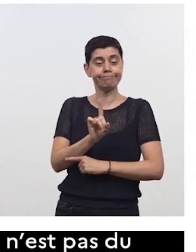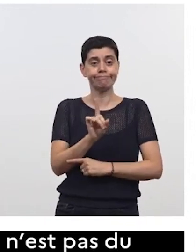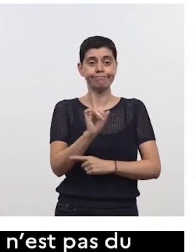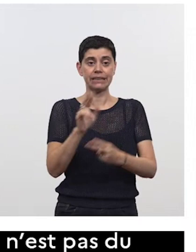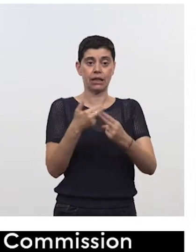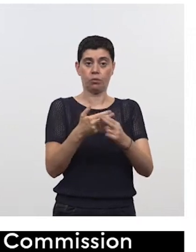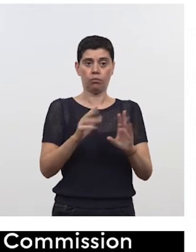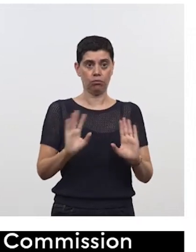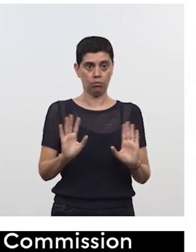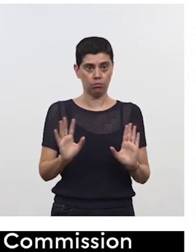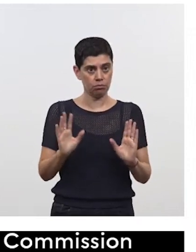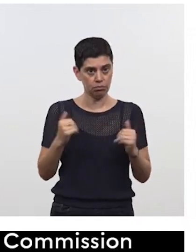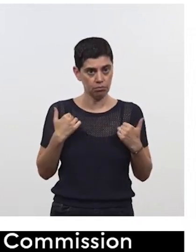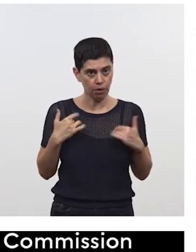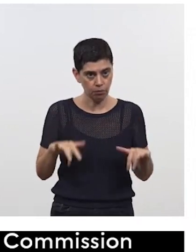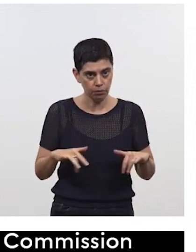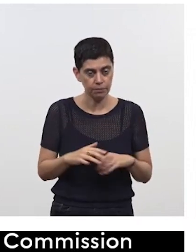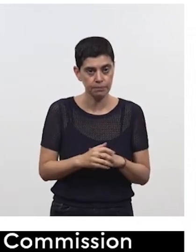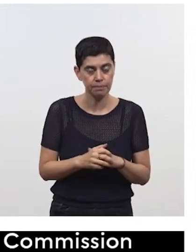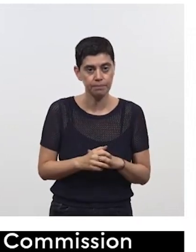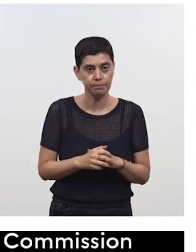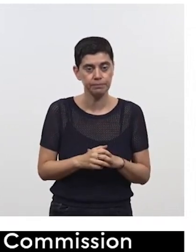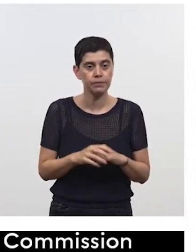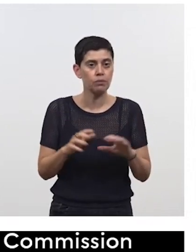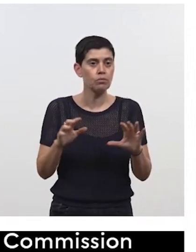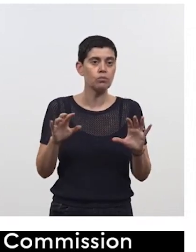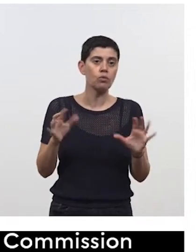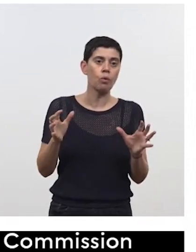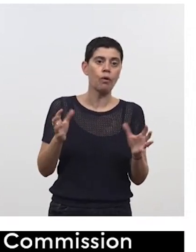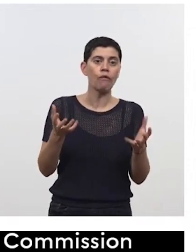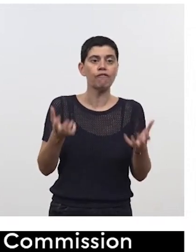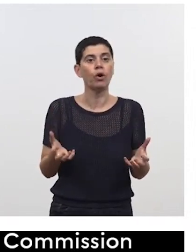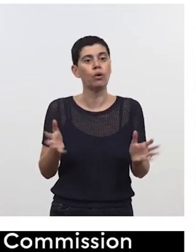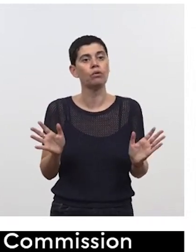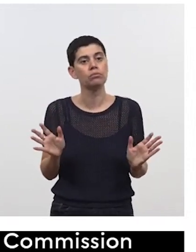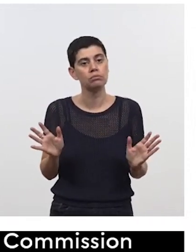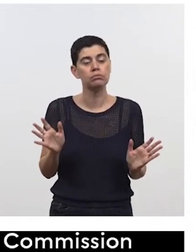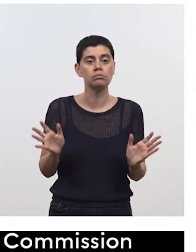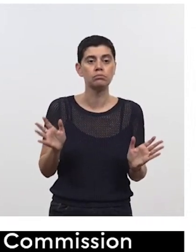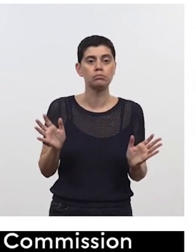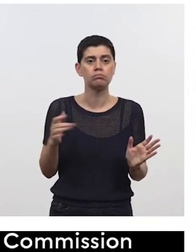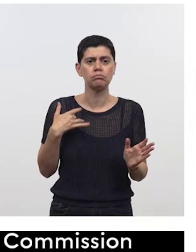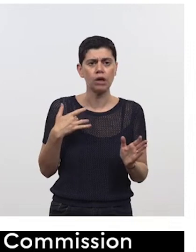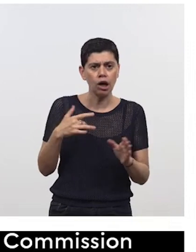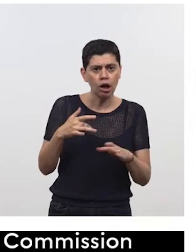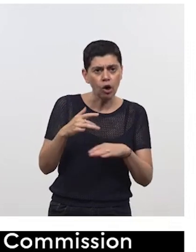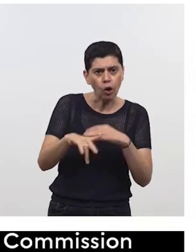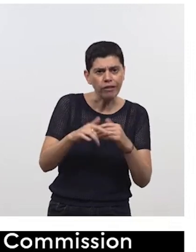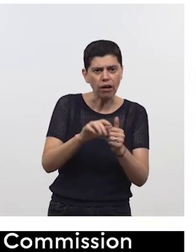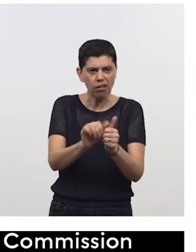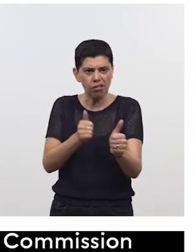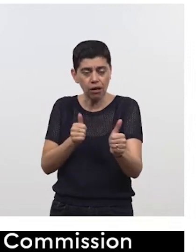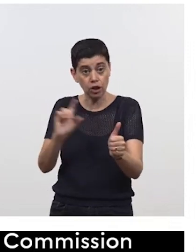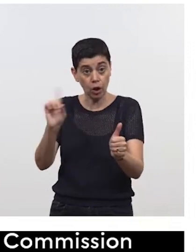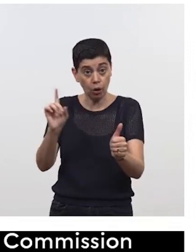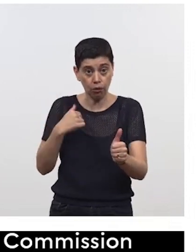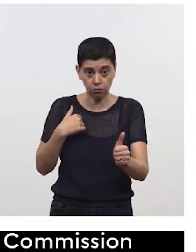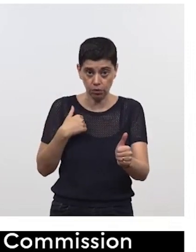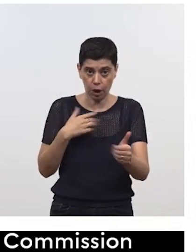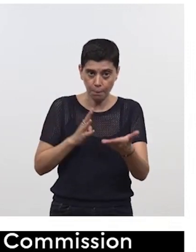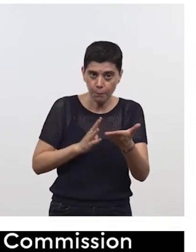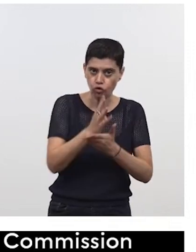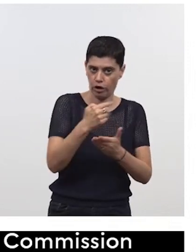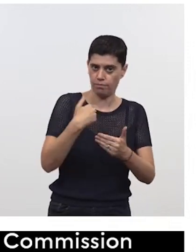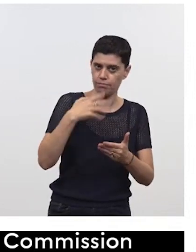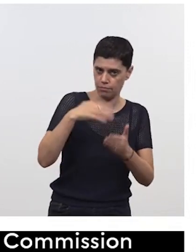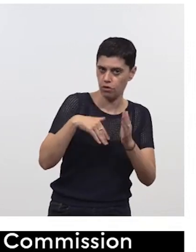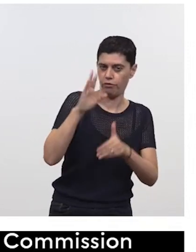retard, on se porte candidat à un tel projet. C'est ce qu